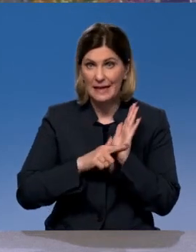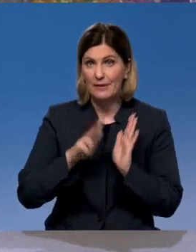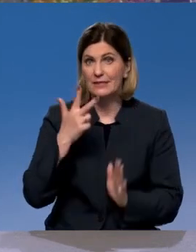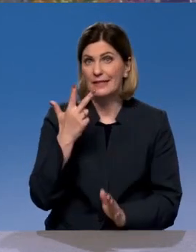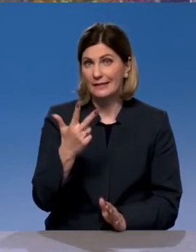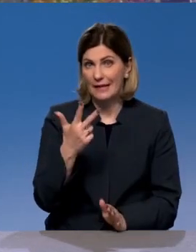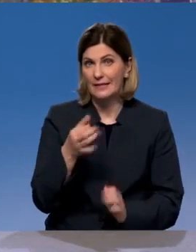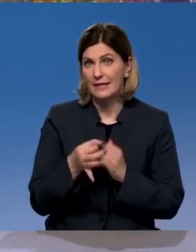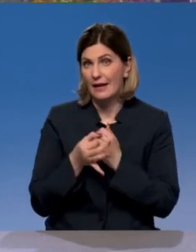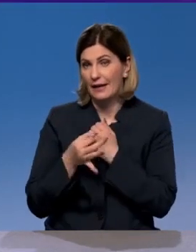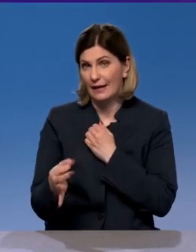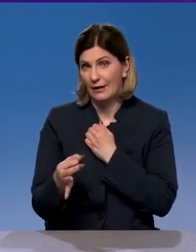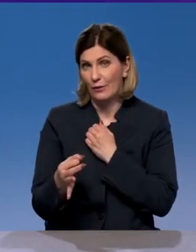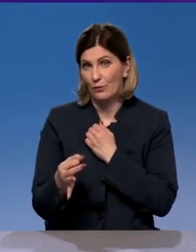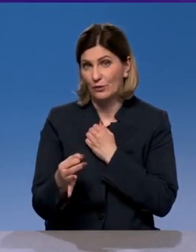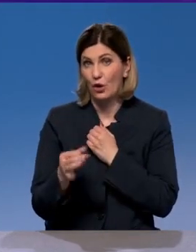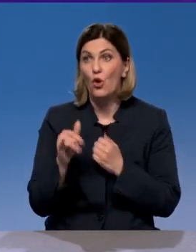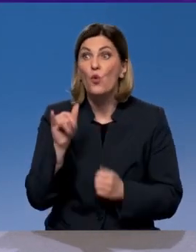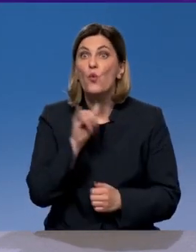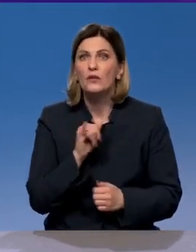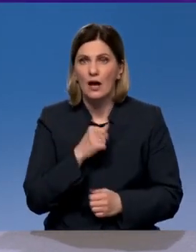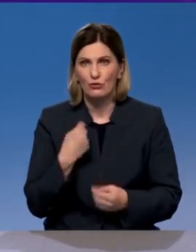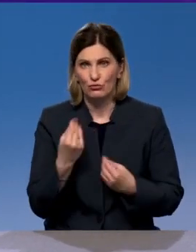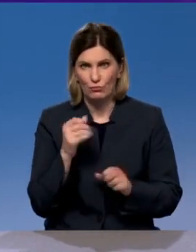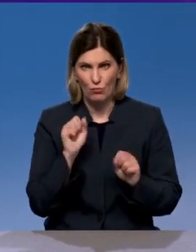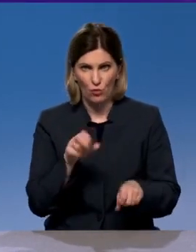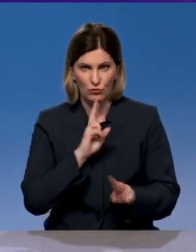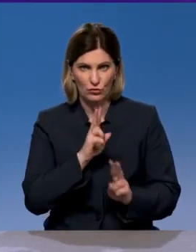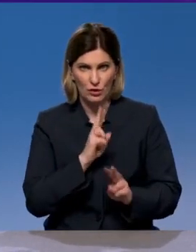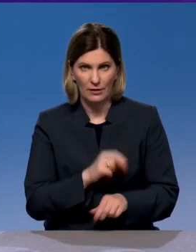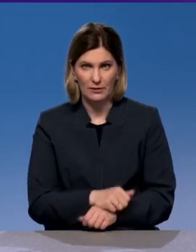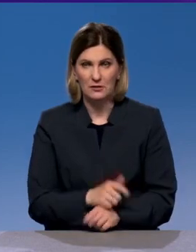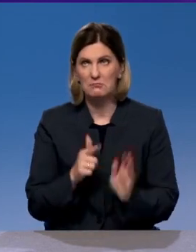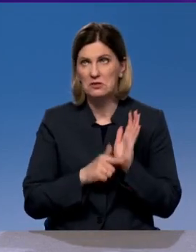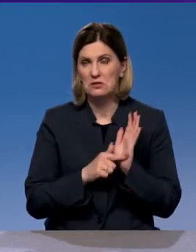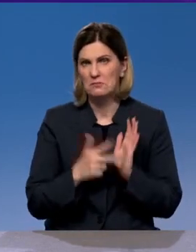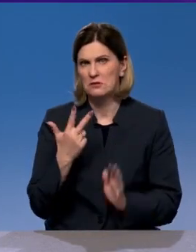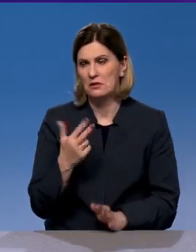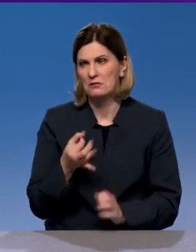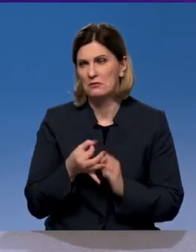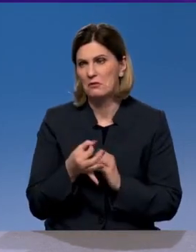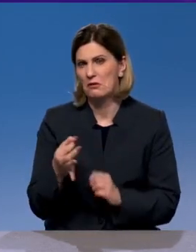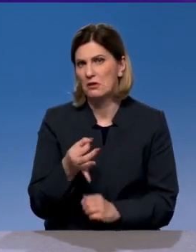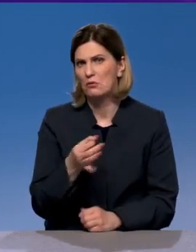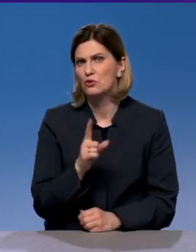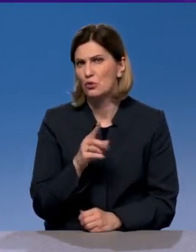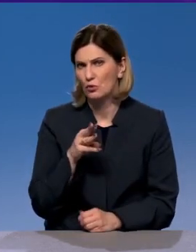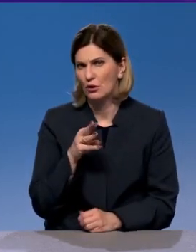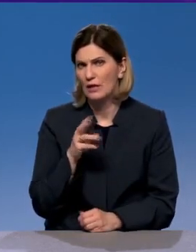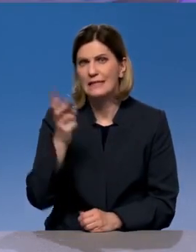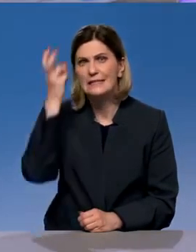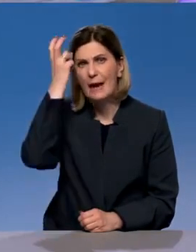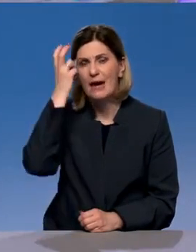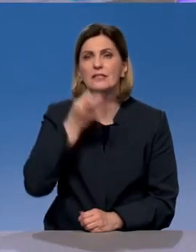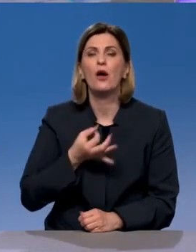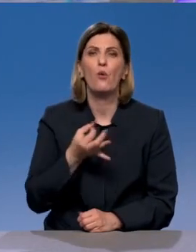Кузоватовский район. Что делать? Куда еще идти? 73-й это что у нас? Тюмень? Самарская область. А